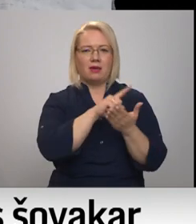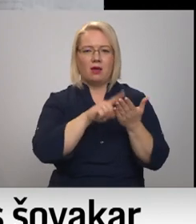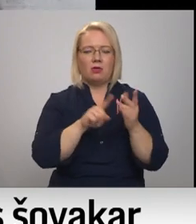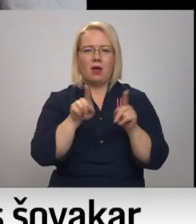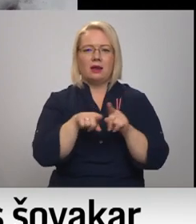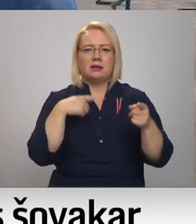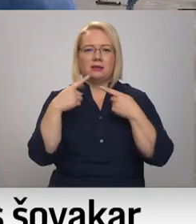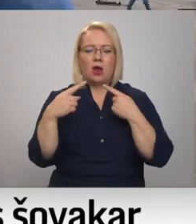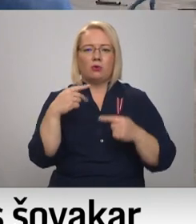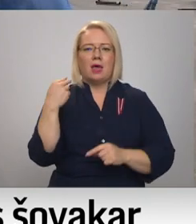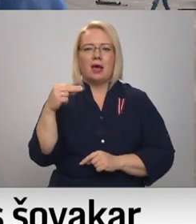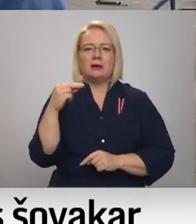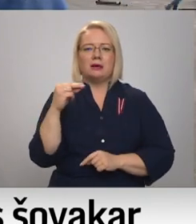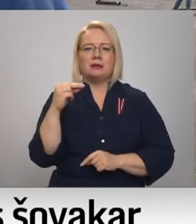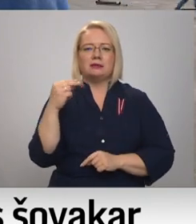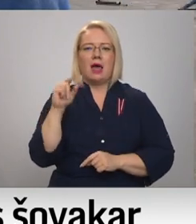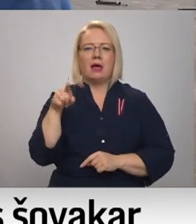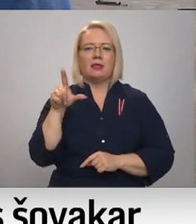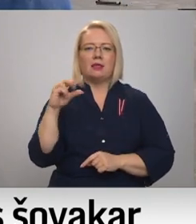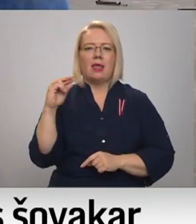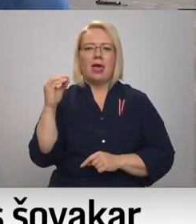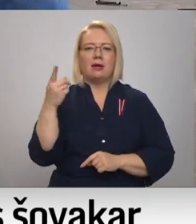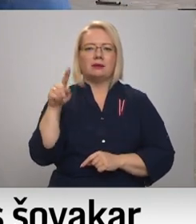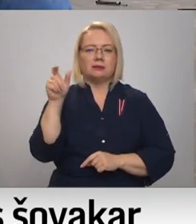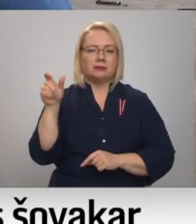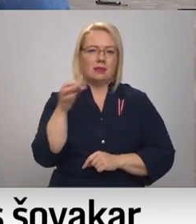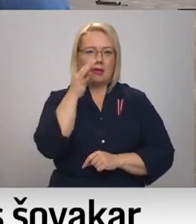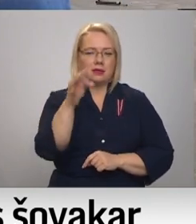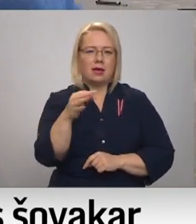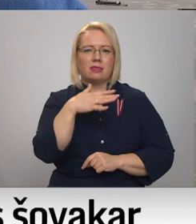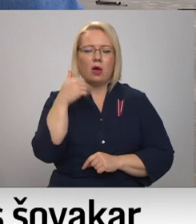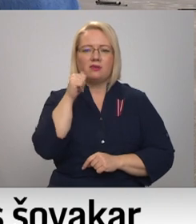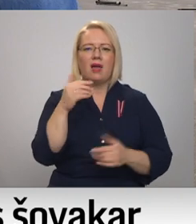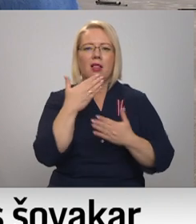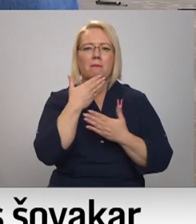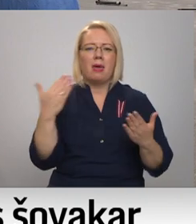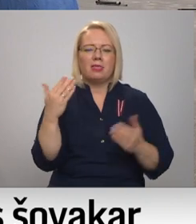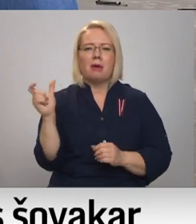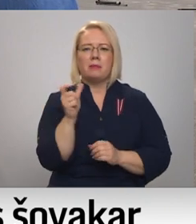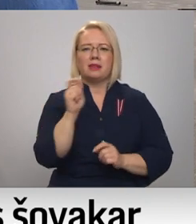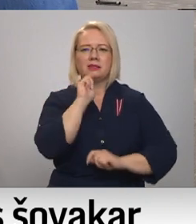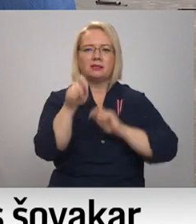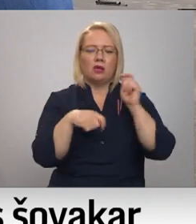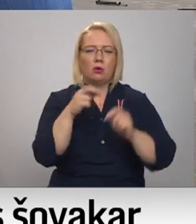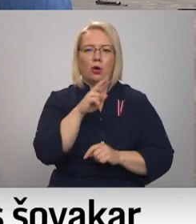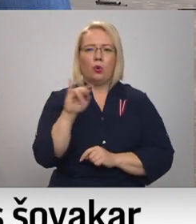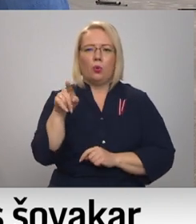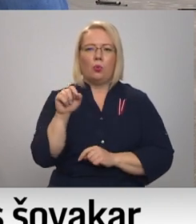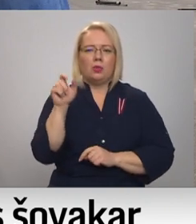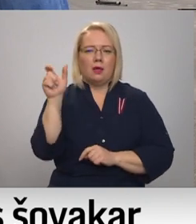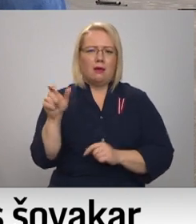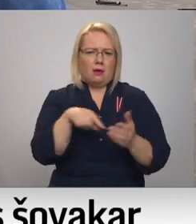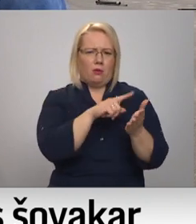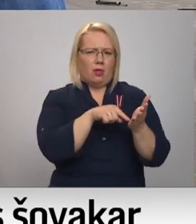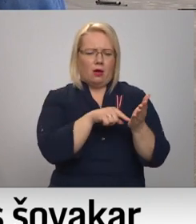sarunā Valde Zatleris minēja, ka daudzi vēl steidza pēdējā brīdī ziedot. Rūta jautāšu, kā